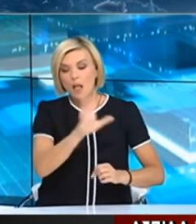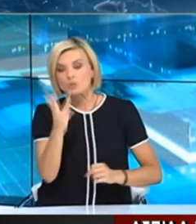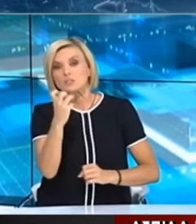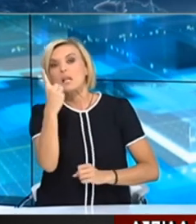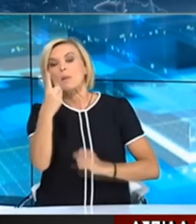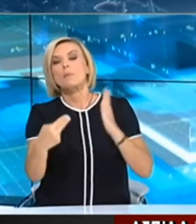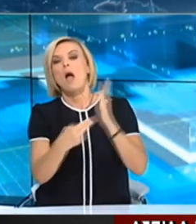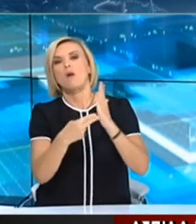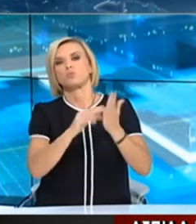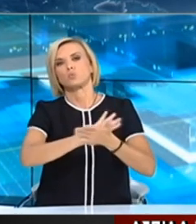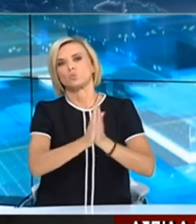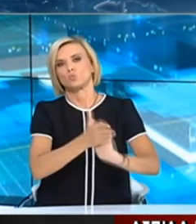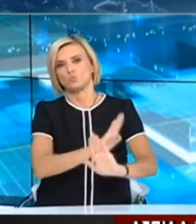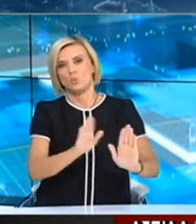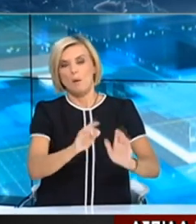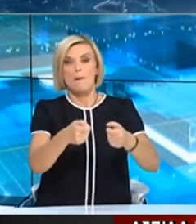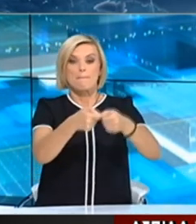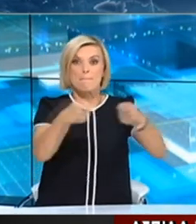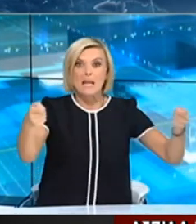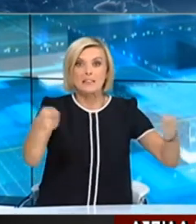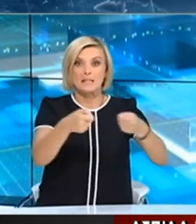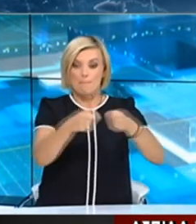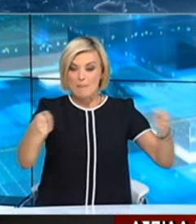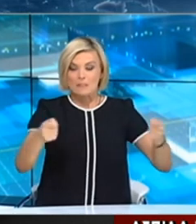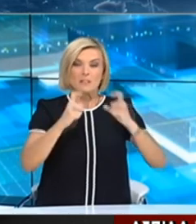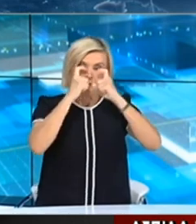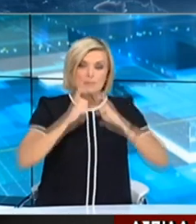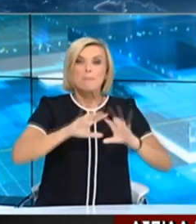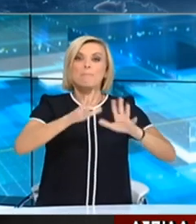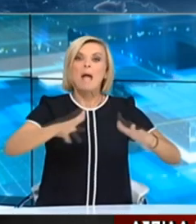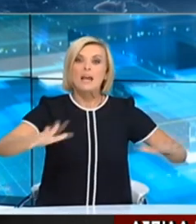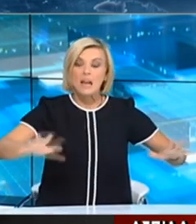Παρατείνονται τα μέτρα τήρησης αποστάσεων σε παραλίες ως τις 31.8.